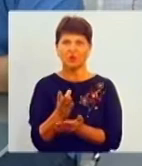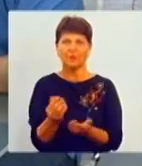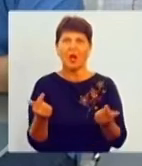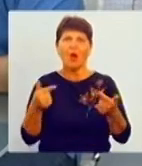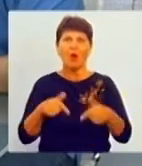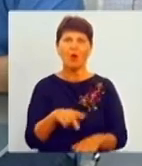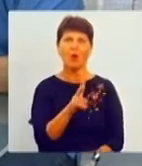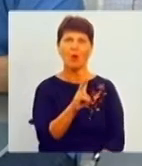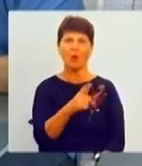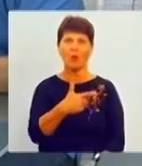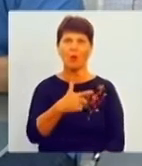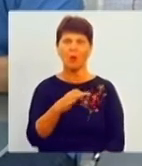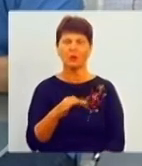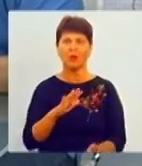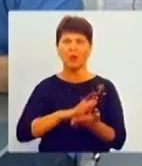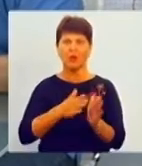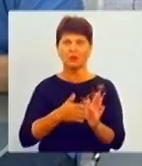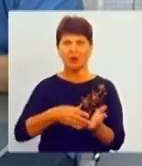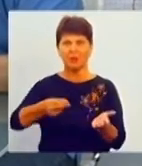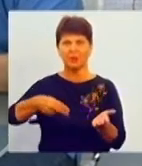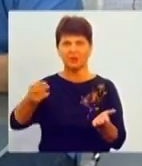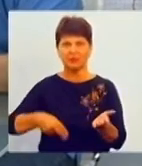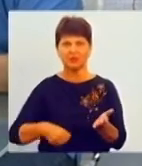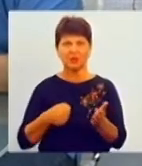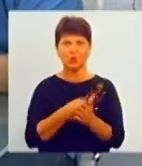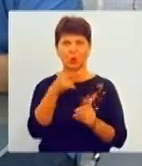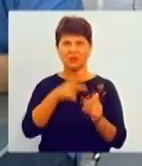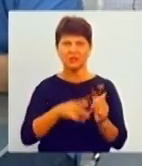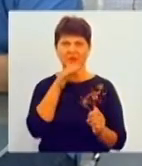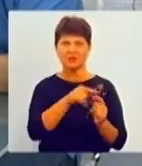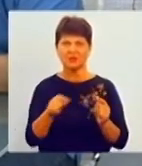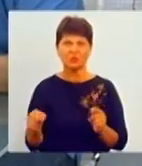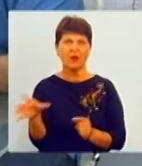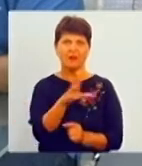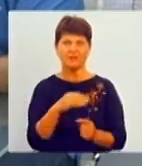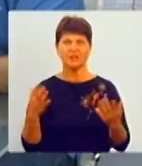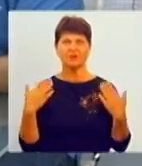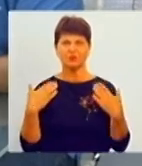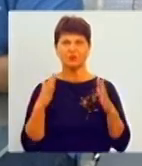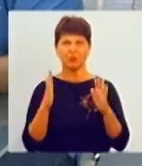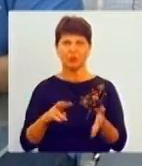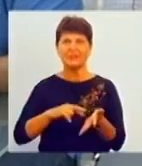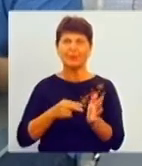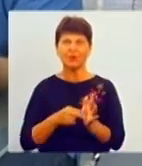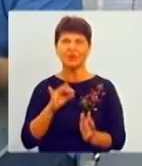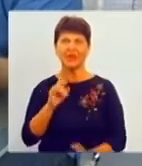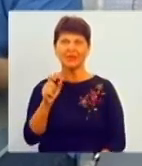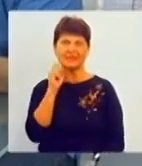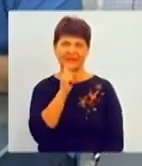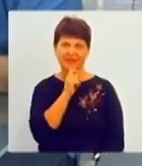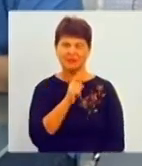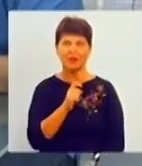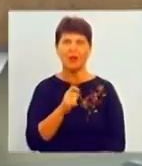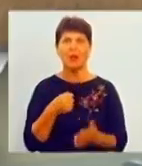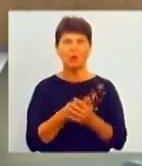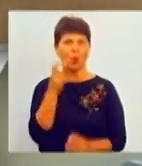контракти підписані до кінця сезону, всі відпочивати будуть в той самий день, що запланували з Вінниці, але в даному случае Вінниця до Києва